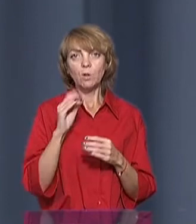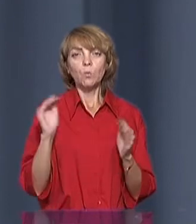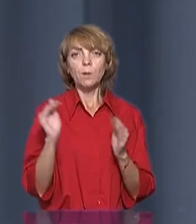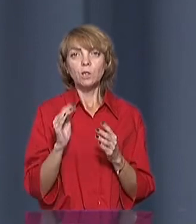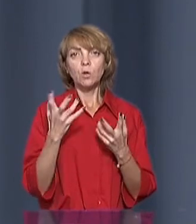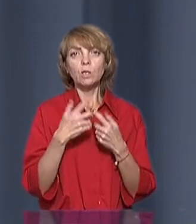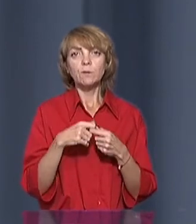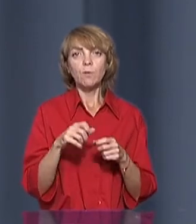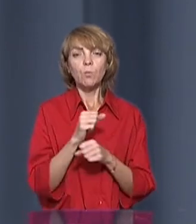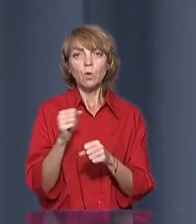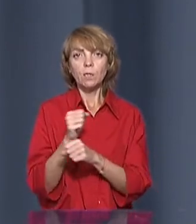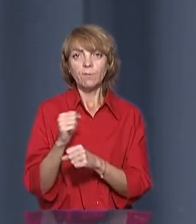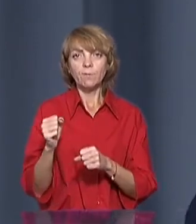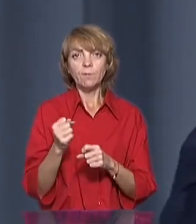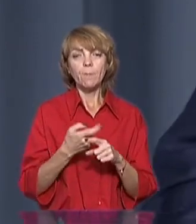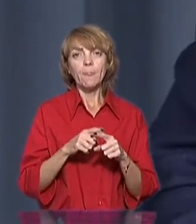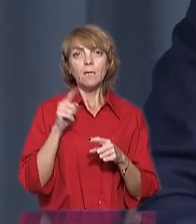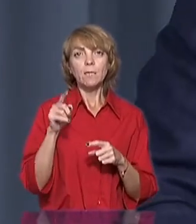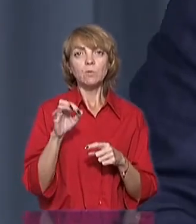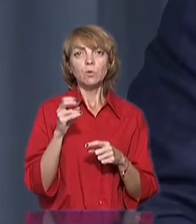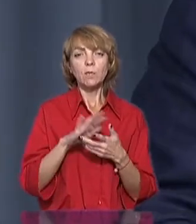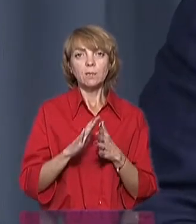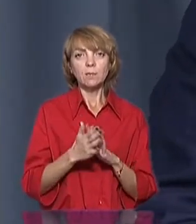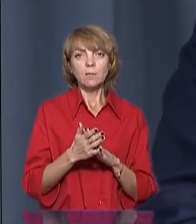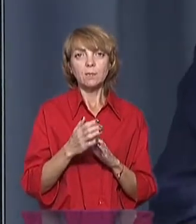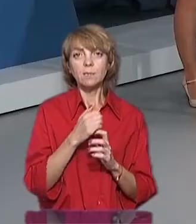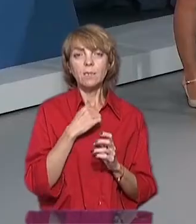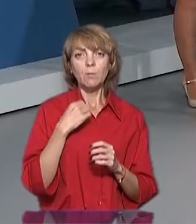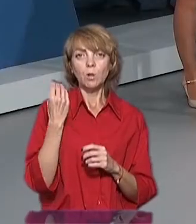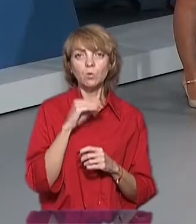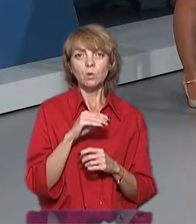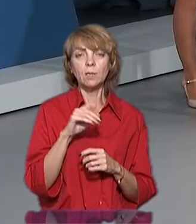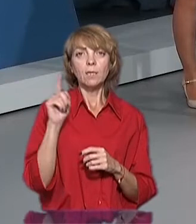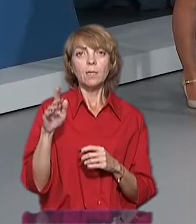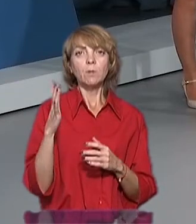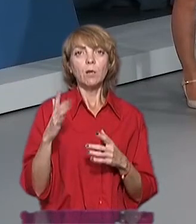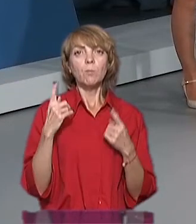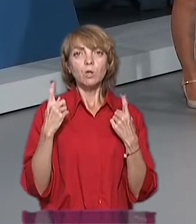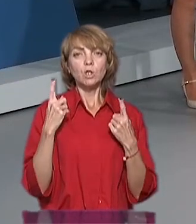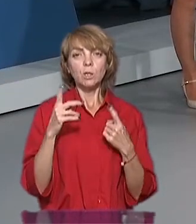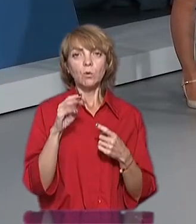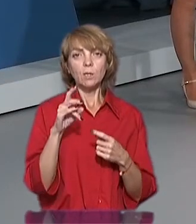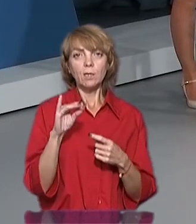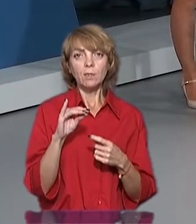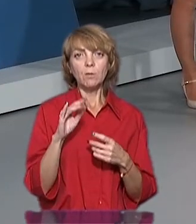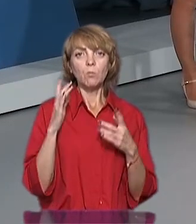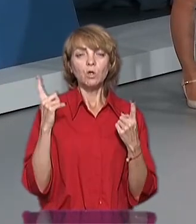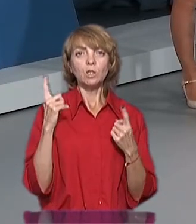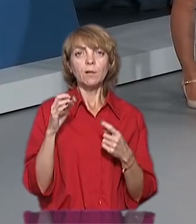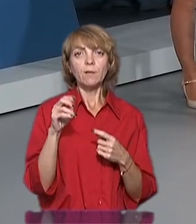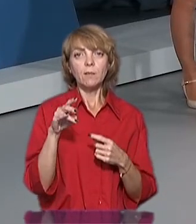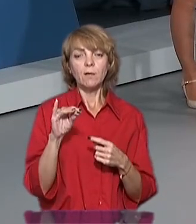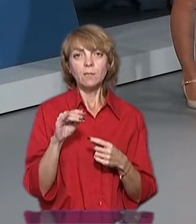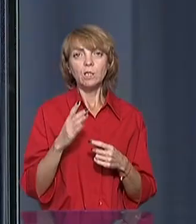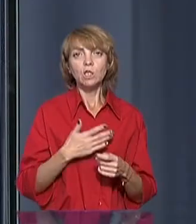кількість порівів. Тому там ситуація найкраща. Там, де больші котельні, больші квартали і